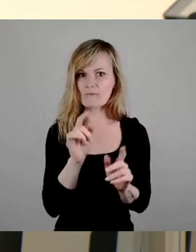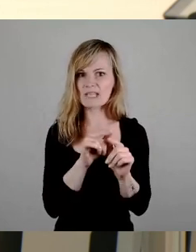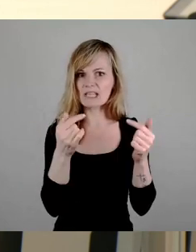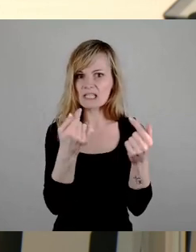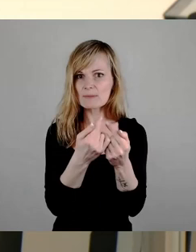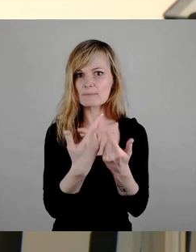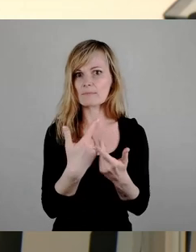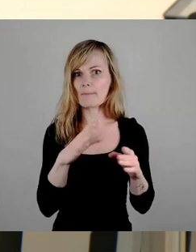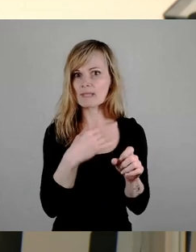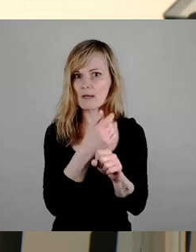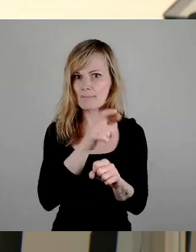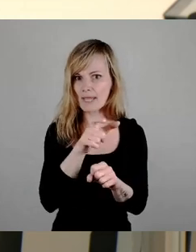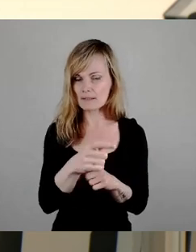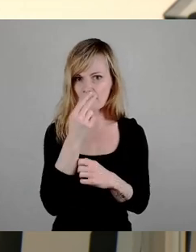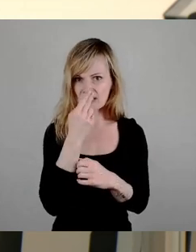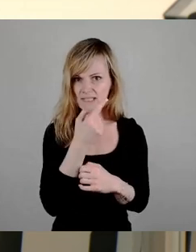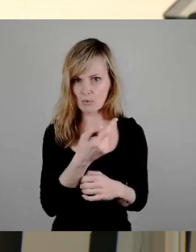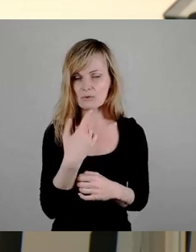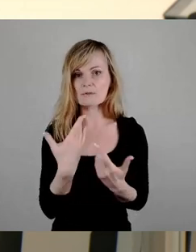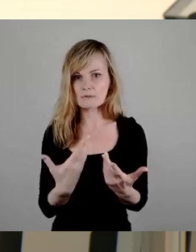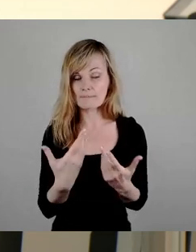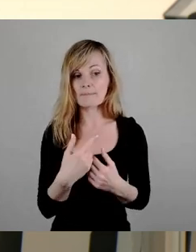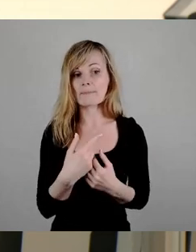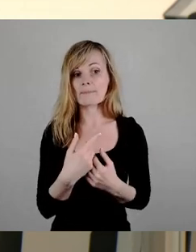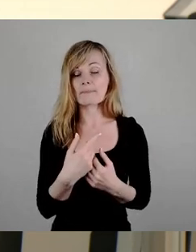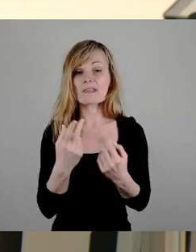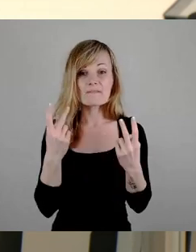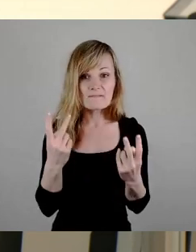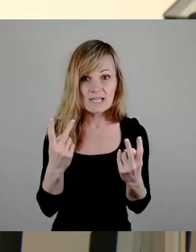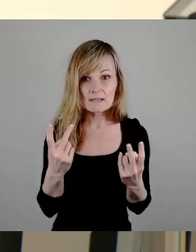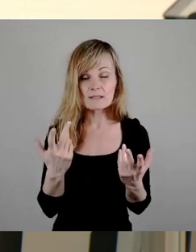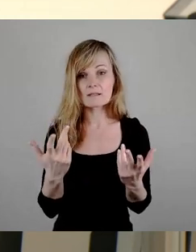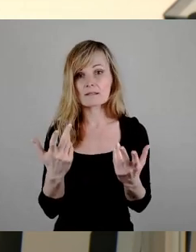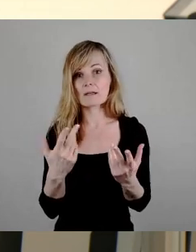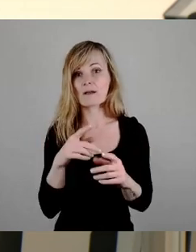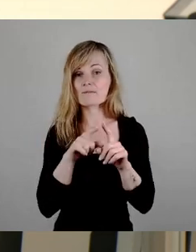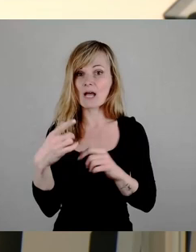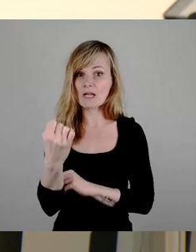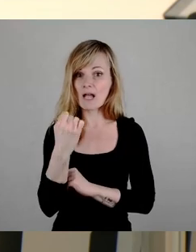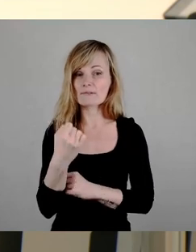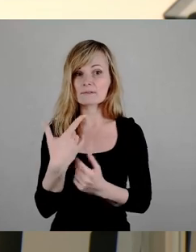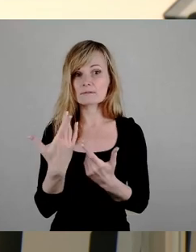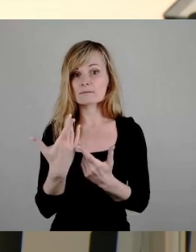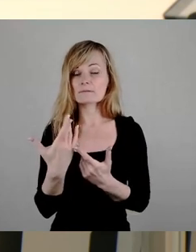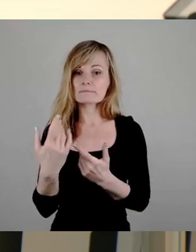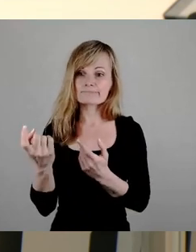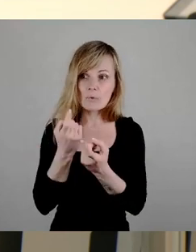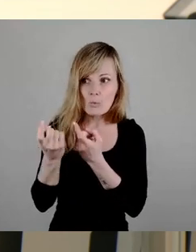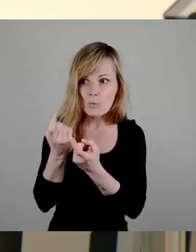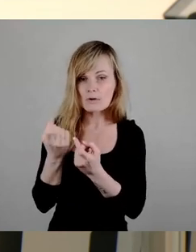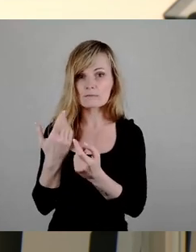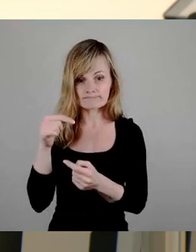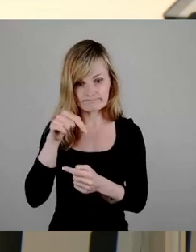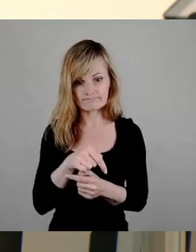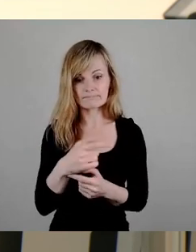Und dass es nicht nur wichtig ist, Menschen zur Fachkräftegewinnung aus dem Ausland nach Deutschland zu holen, sondern auch